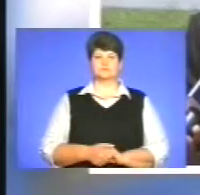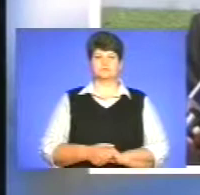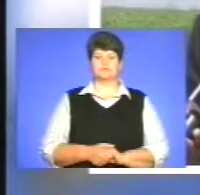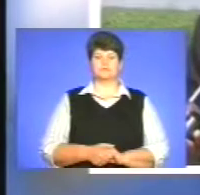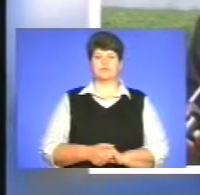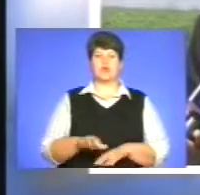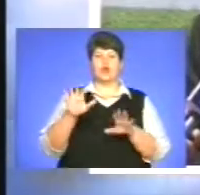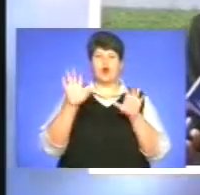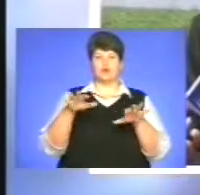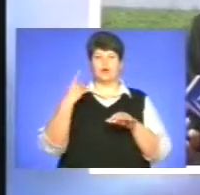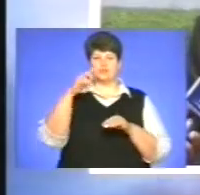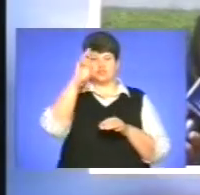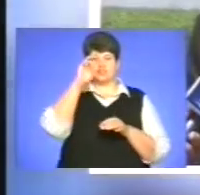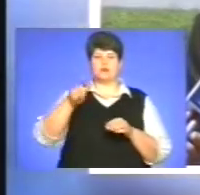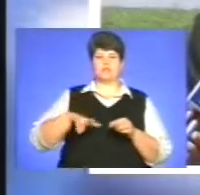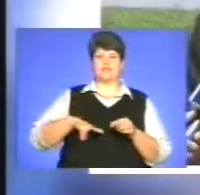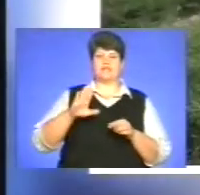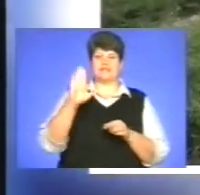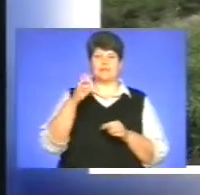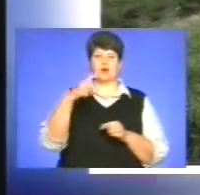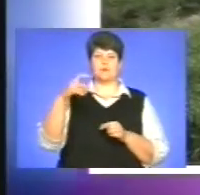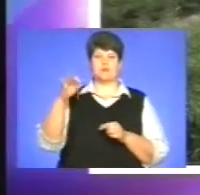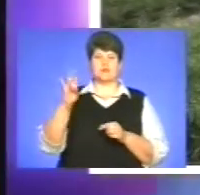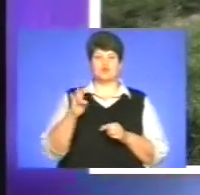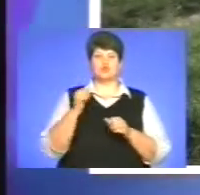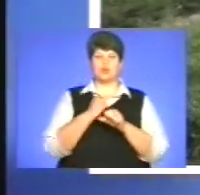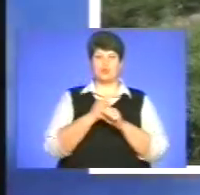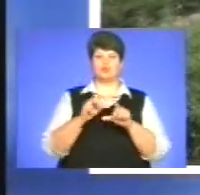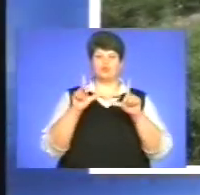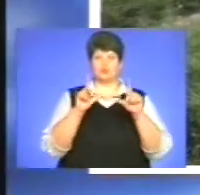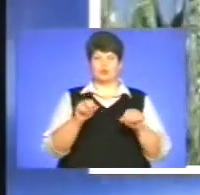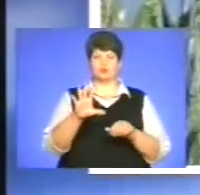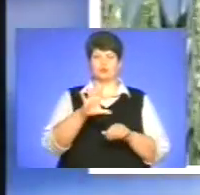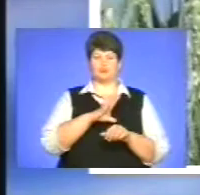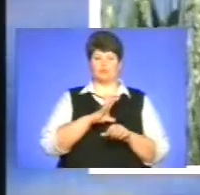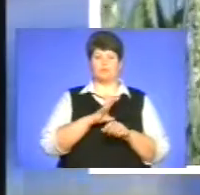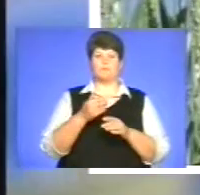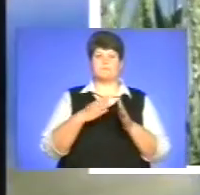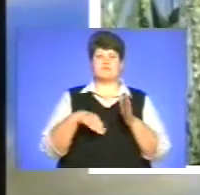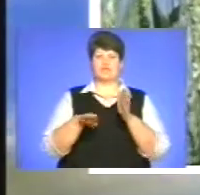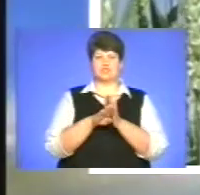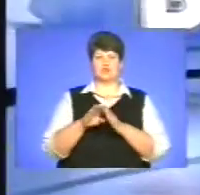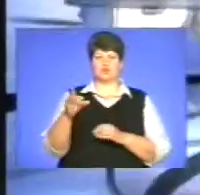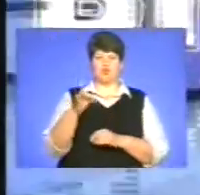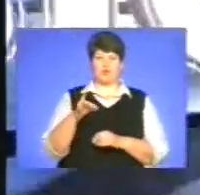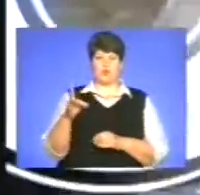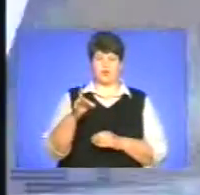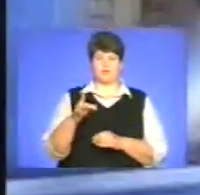Голова обласної державної адміністрації Лантин Хоптян з робочою поїздкою перебував у Підволочийському районі.